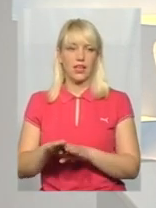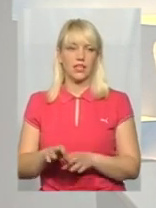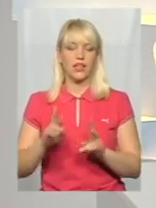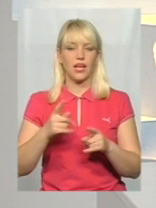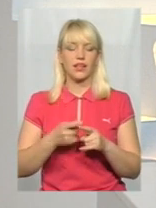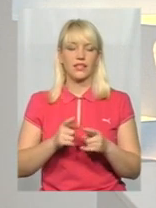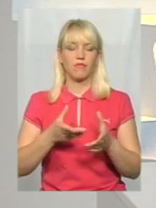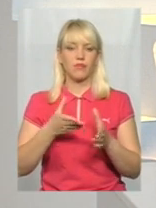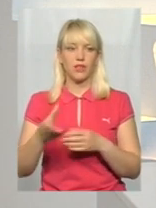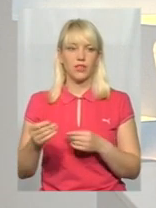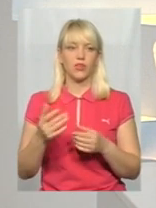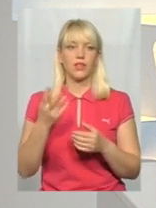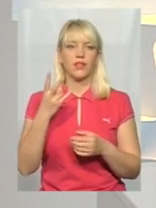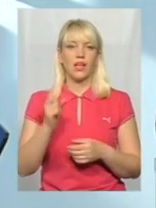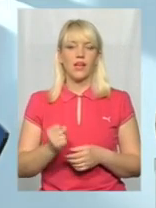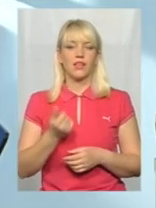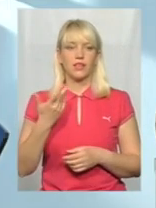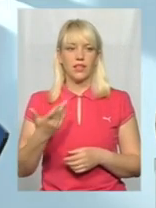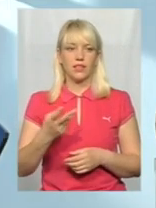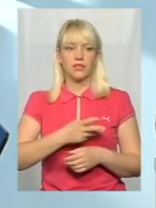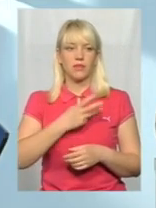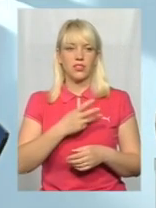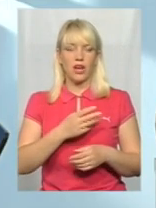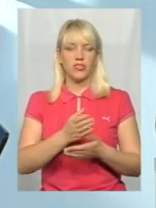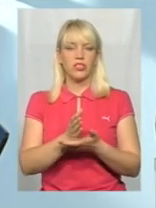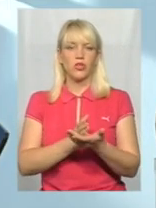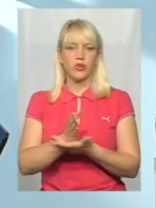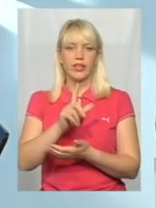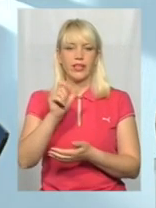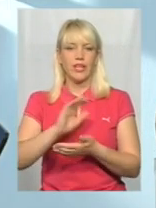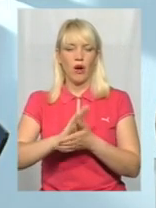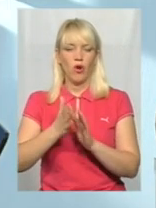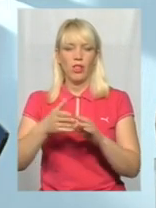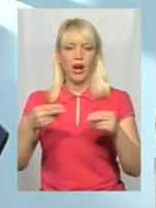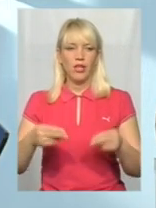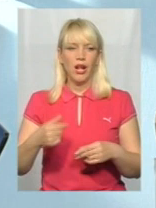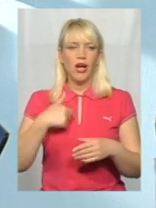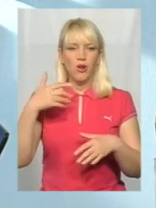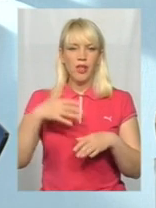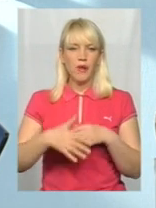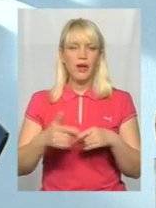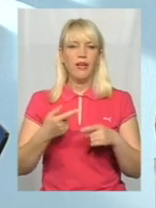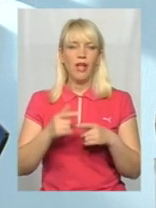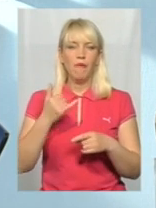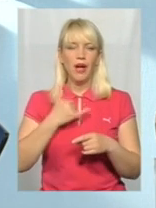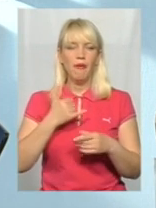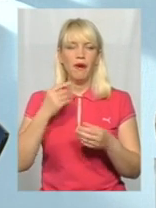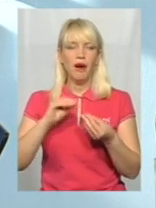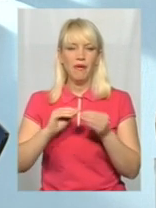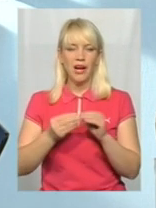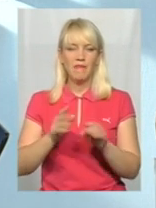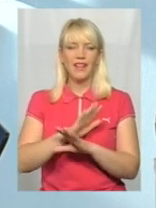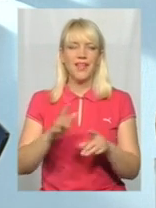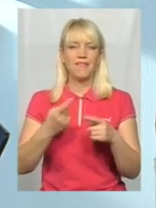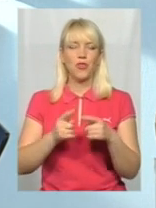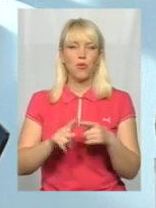служити за контрактом? Розумієте, мені здається, що основна проблема не в